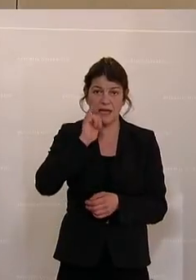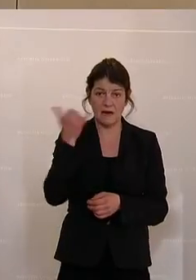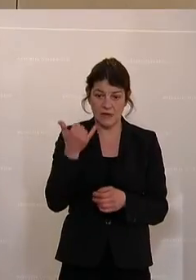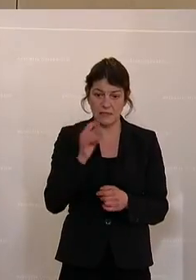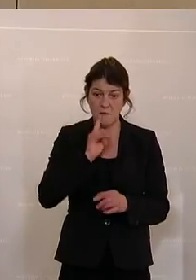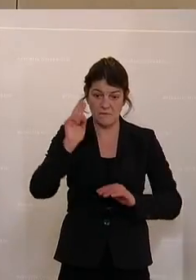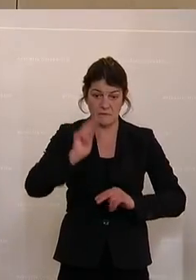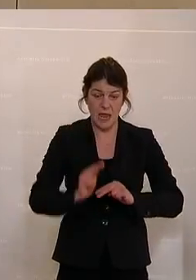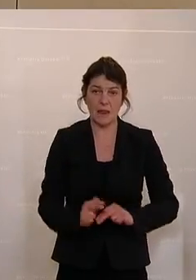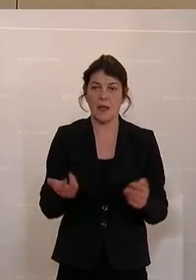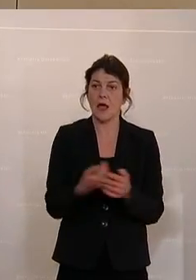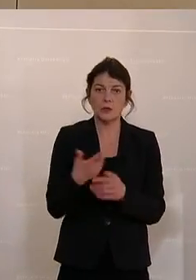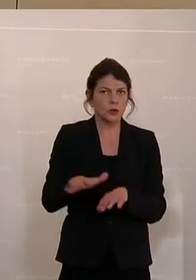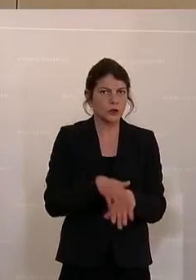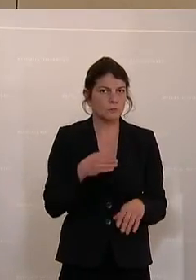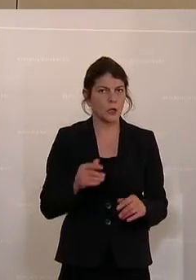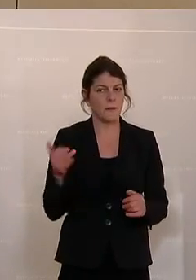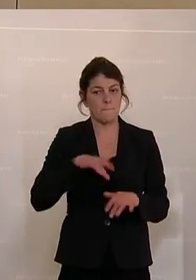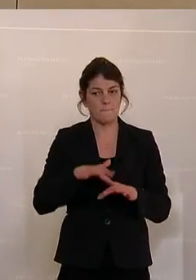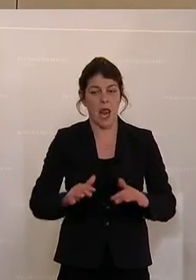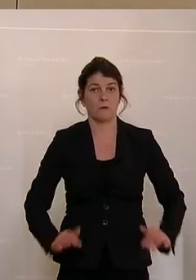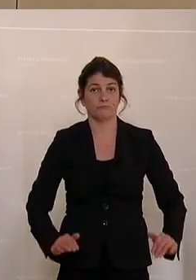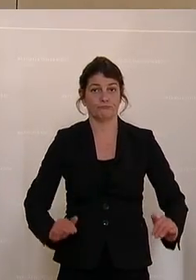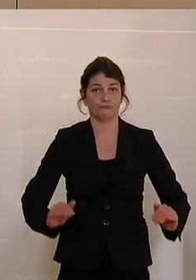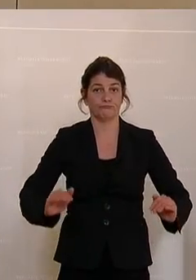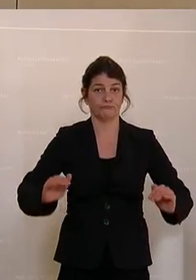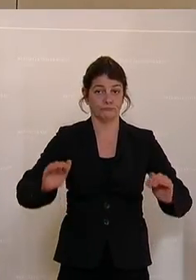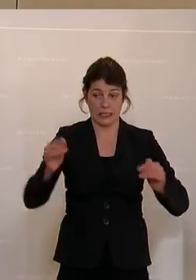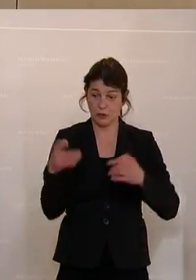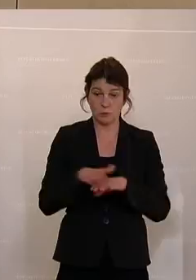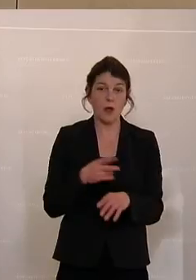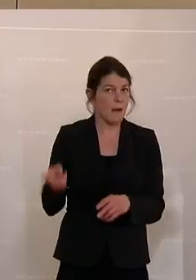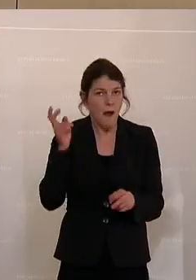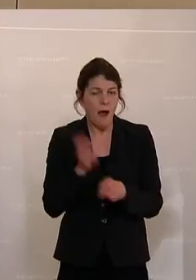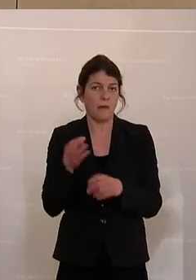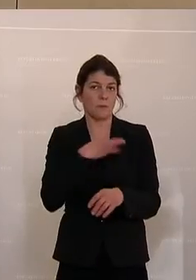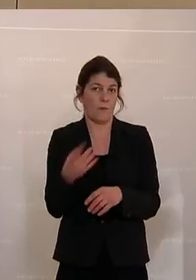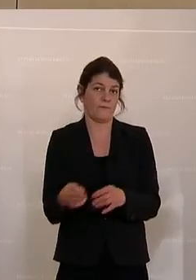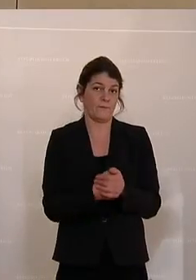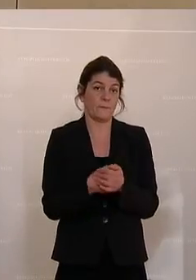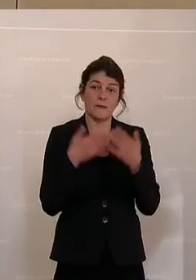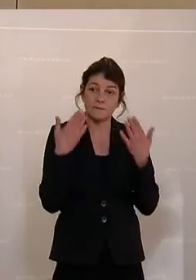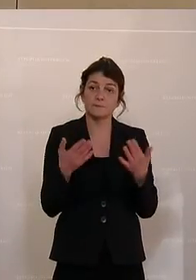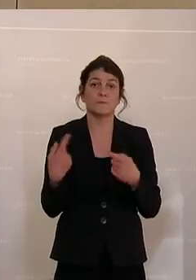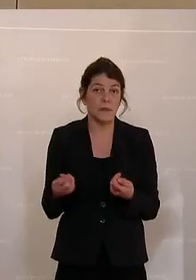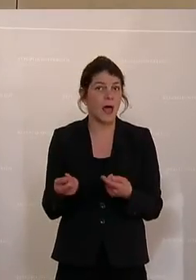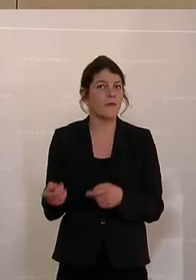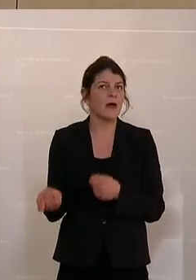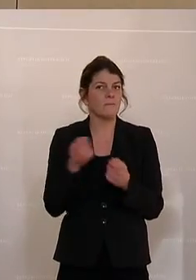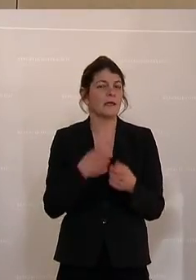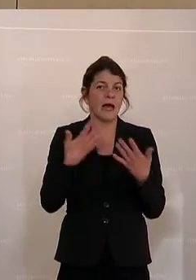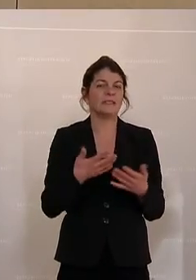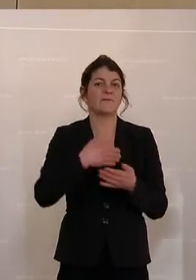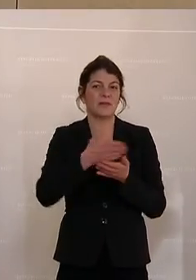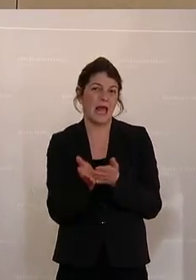knapper wird, die spüren das Steigen des Meeresstiegels und sind am allerhärtesten getroffen. Und das führt zu Verteilungskämpfen,